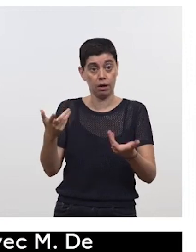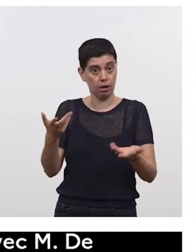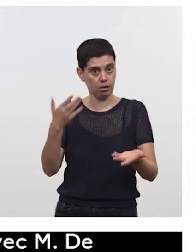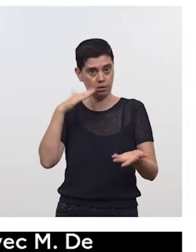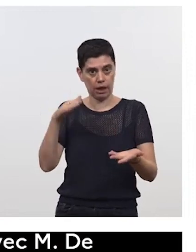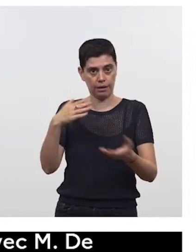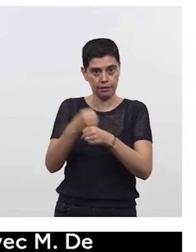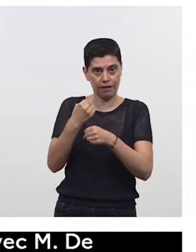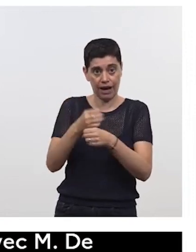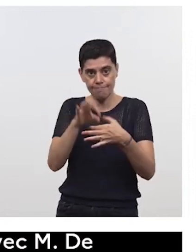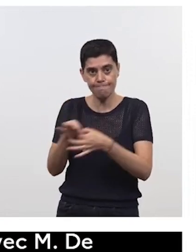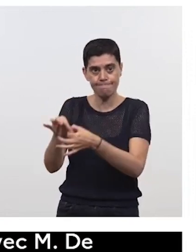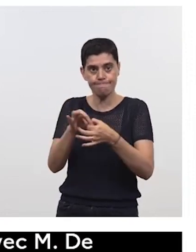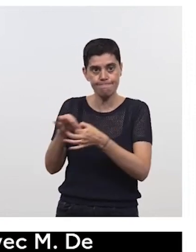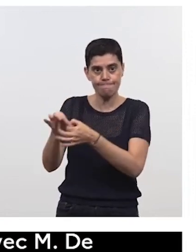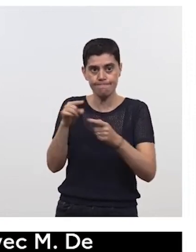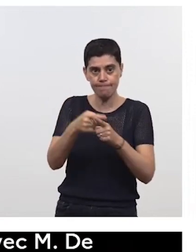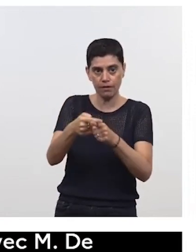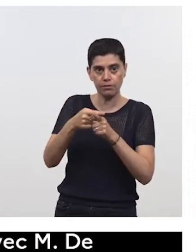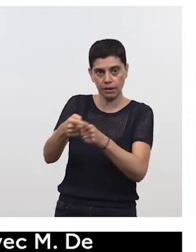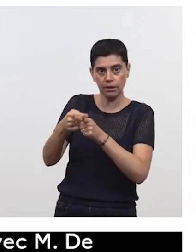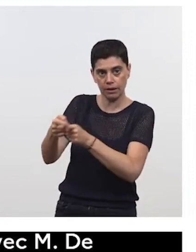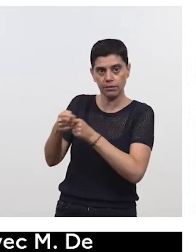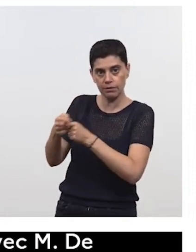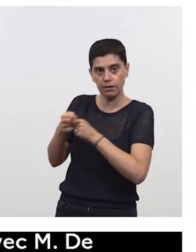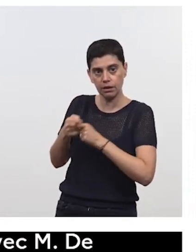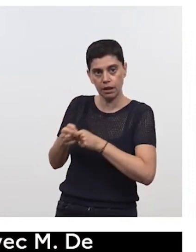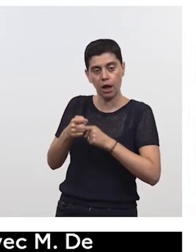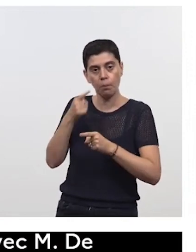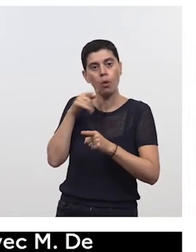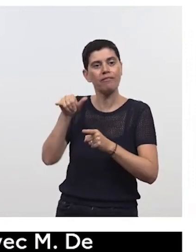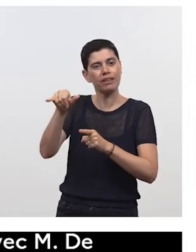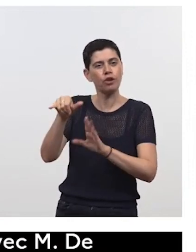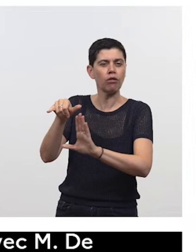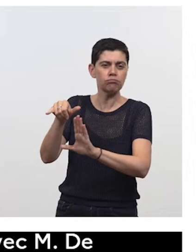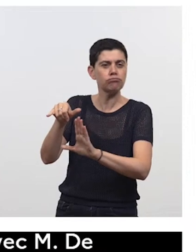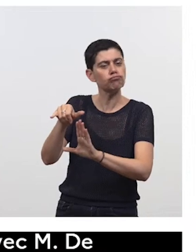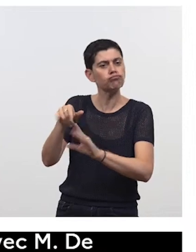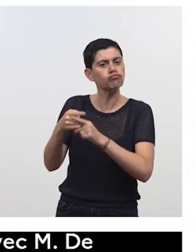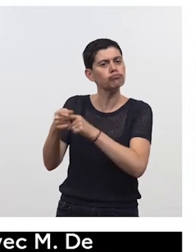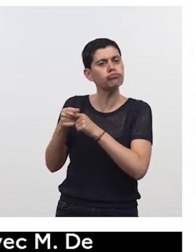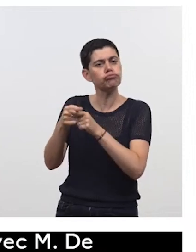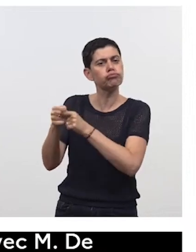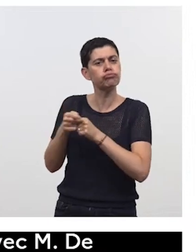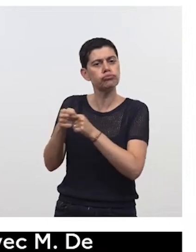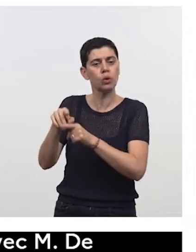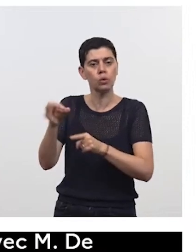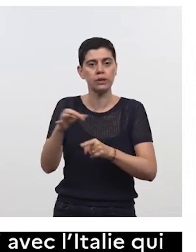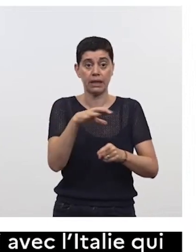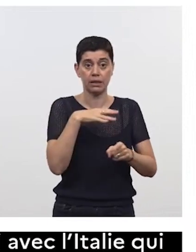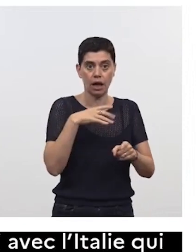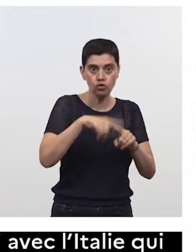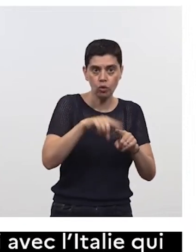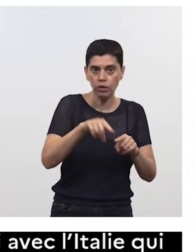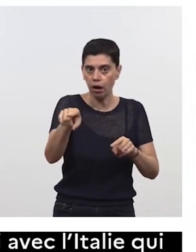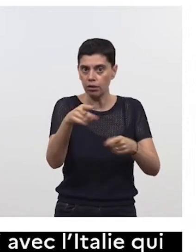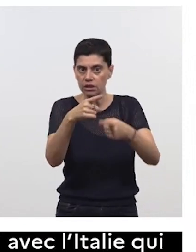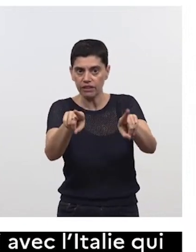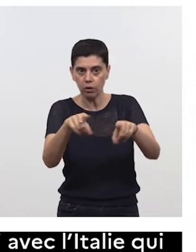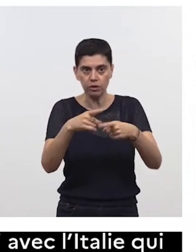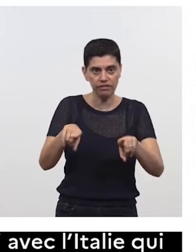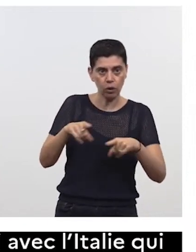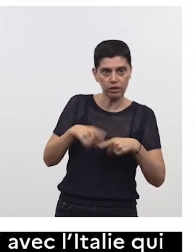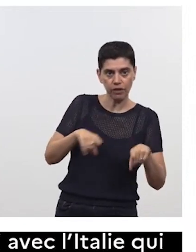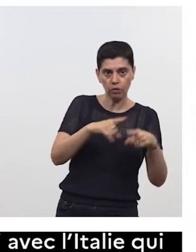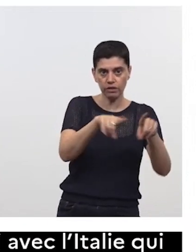on s'aperçoit derrière c'est peut un peu moins vrai pour les aviateurs mais en tout cas on voit bien que parfois on a des standards qui commencent à trop s'éloigner et ça dans une alliance